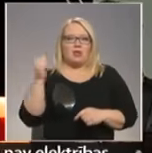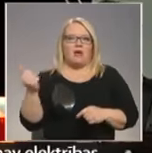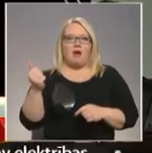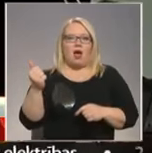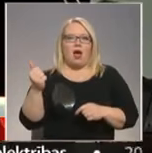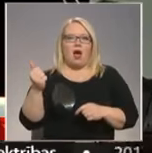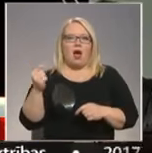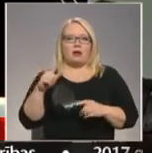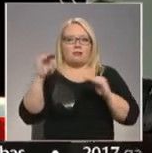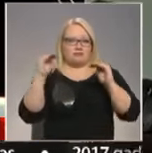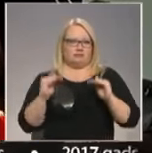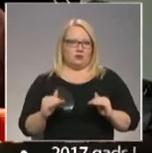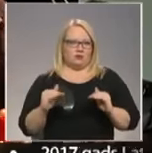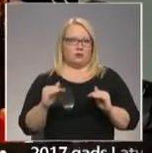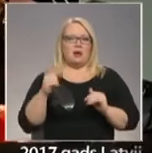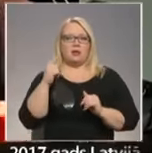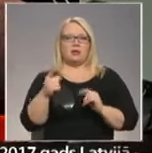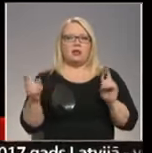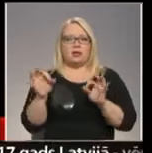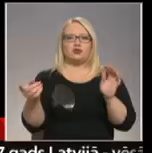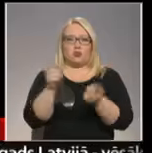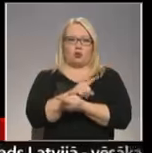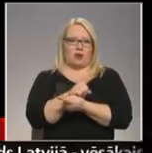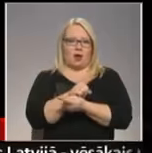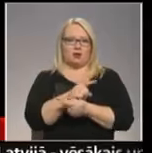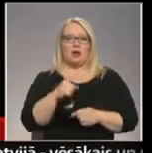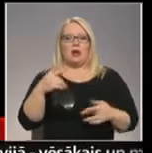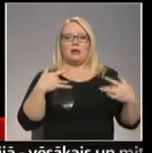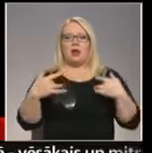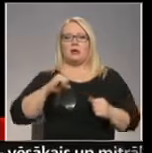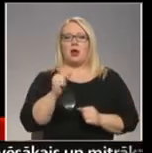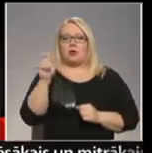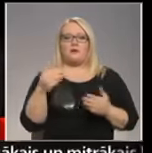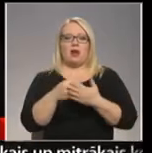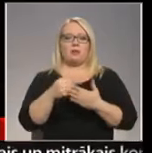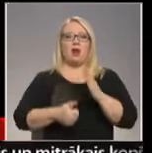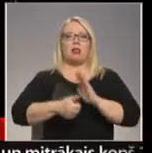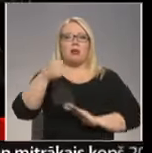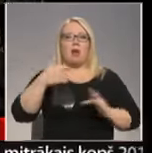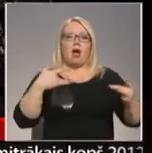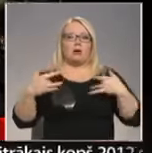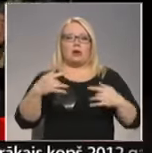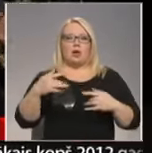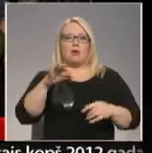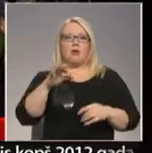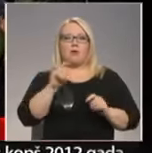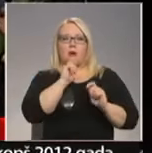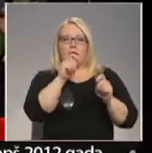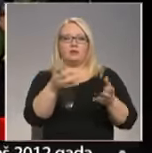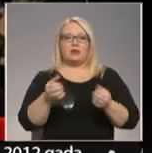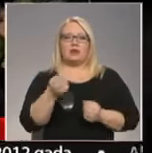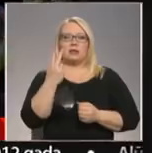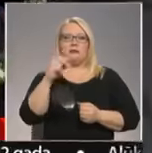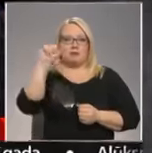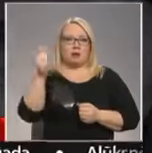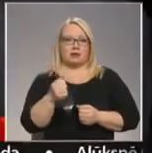zemē, kā saka šo otrādi. Teātri kolēģu vērtējumā sezonas labāko aktiera apvalvojumu arī saņēma divu mākslinieki.